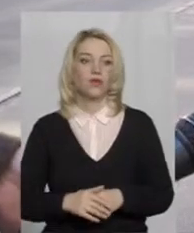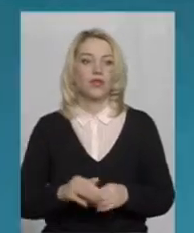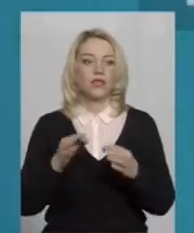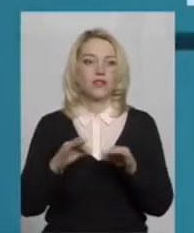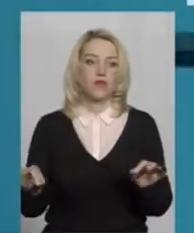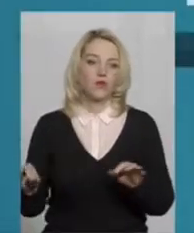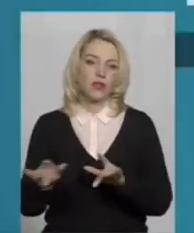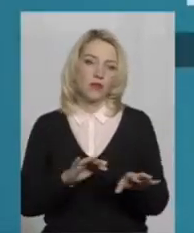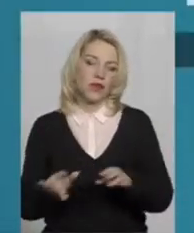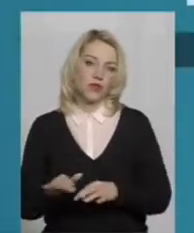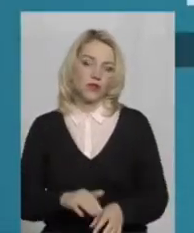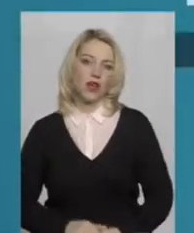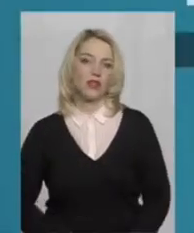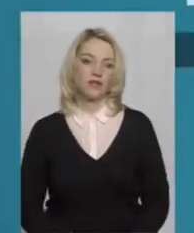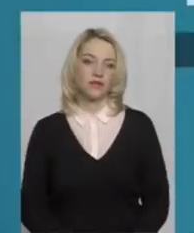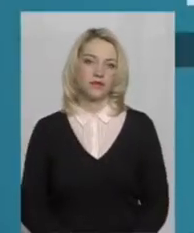пересуванням.